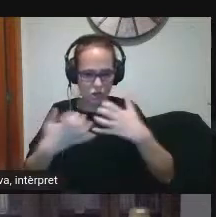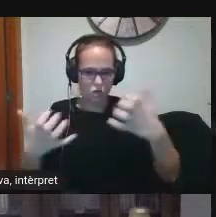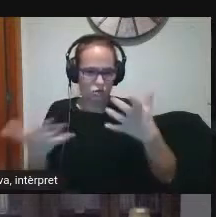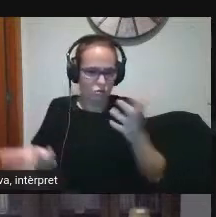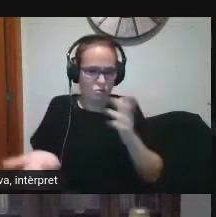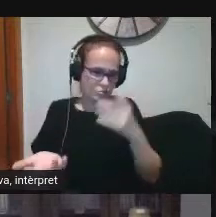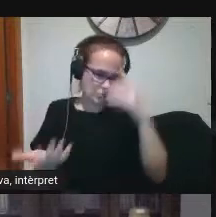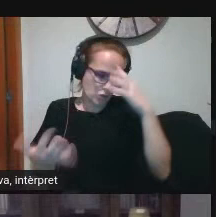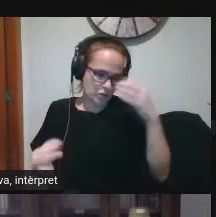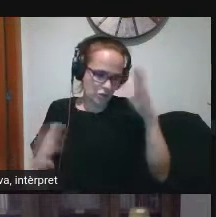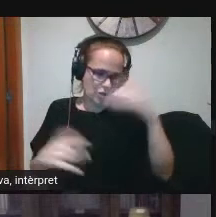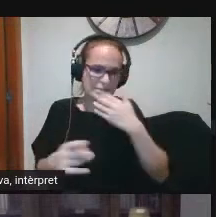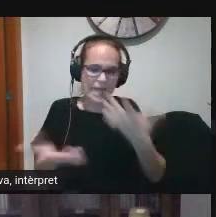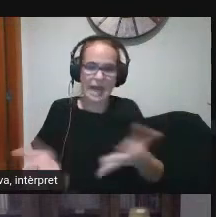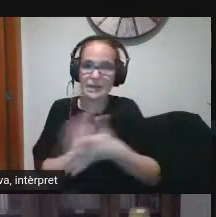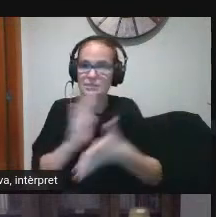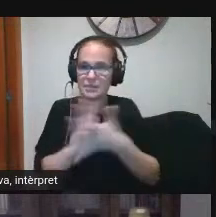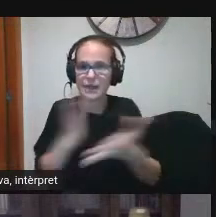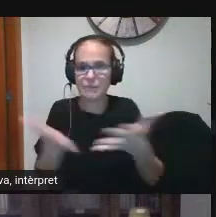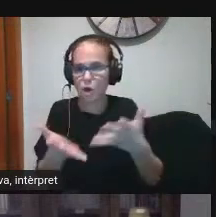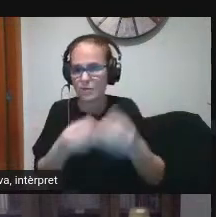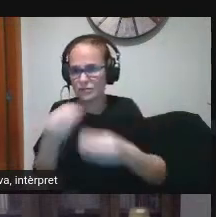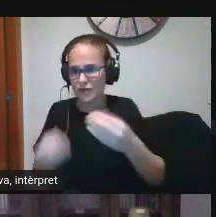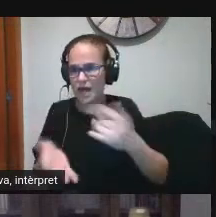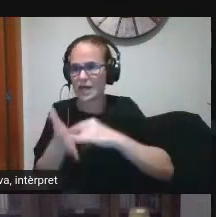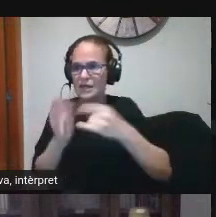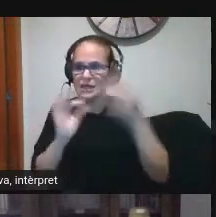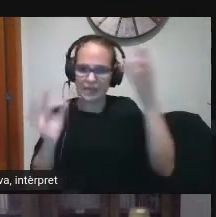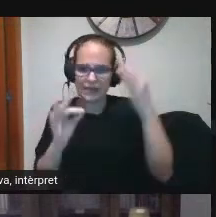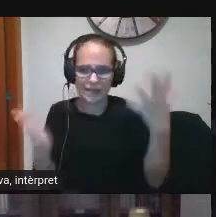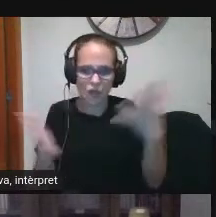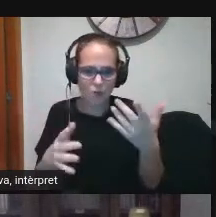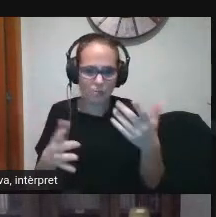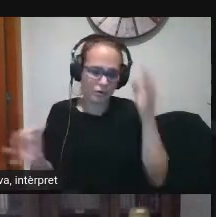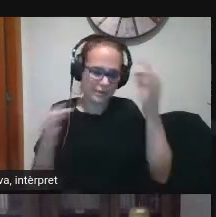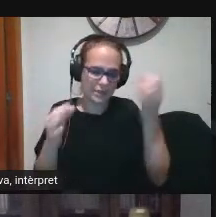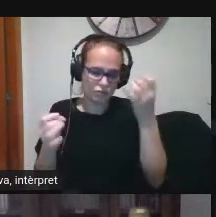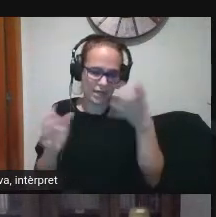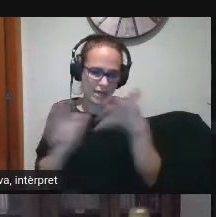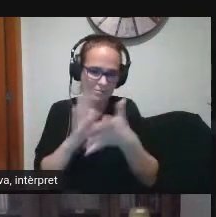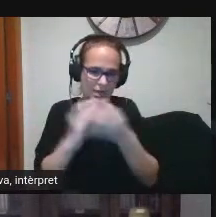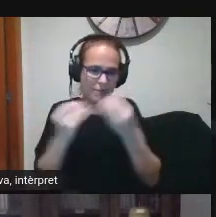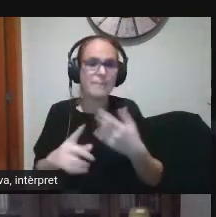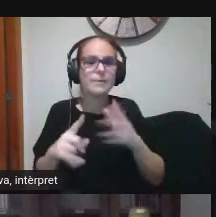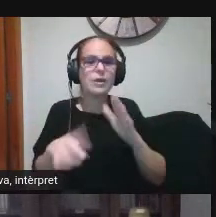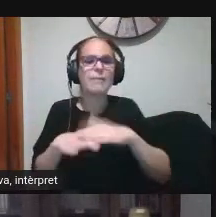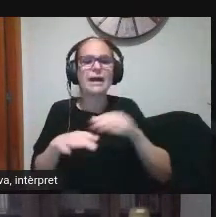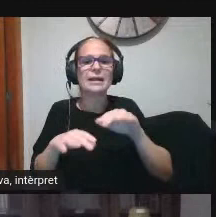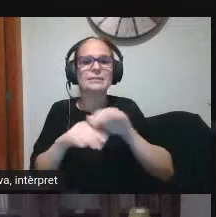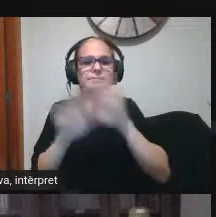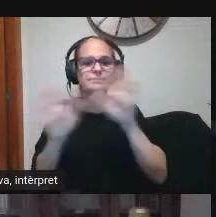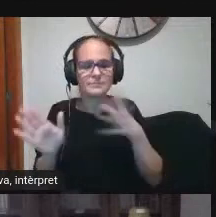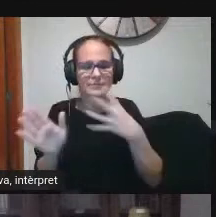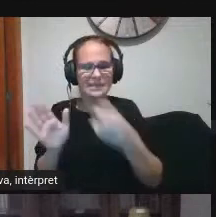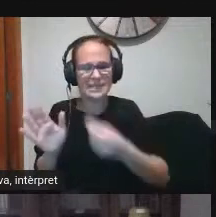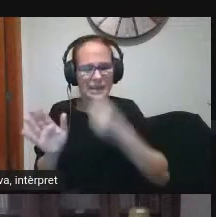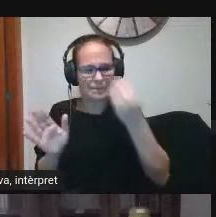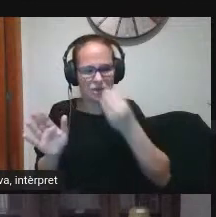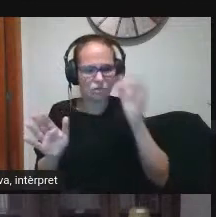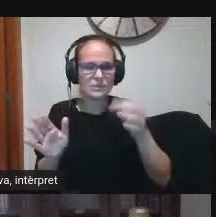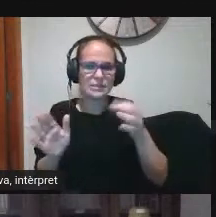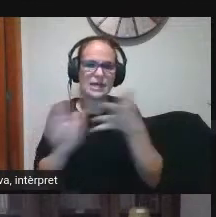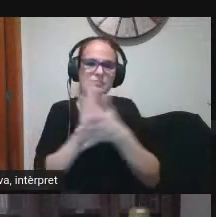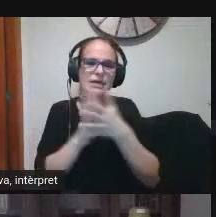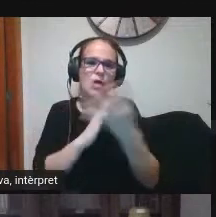no té molt sentit començar ara a explicar exactament tot el detall però en tot cas perquè s'entengui una mica més sí que volem fer quatre pinzellades del que